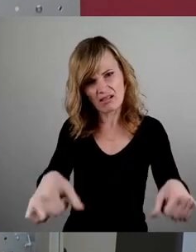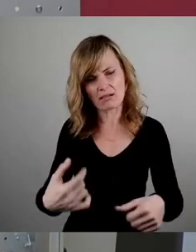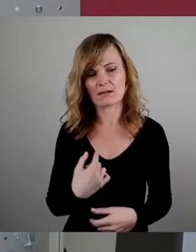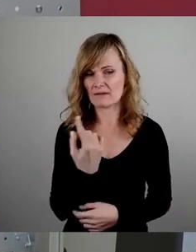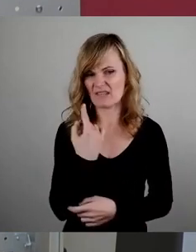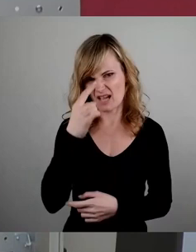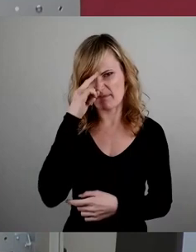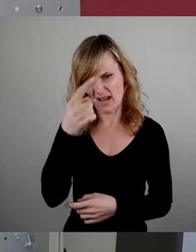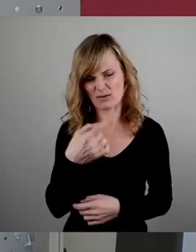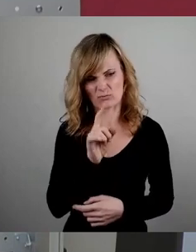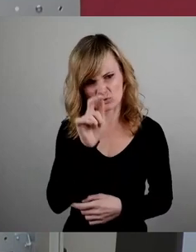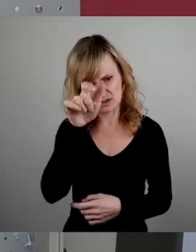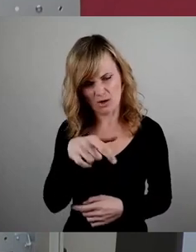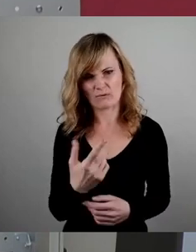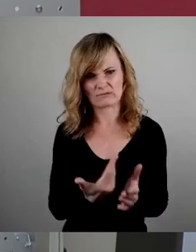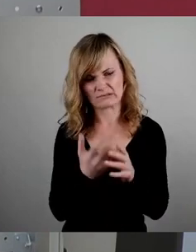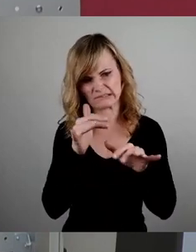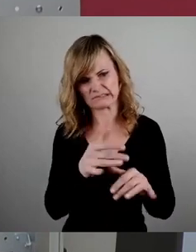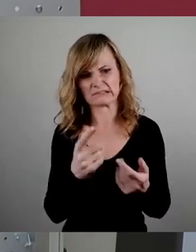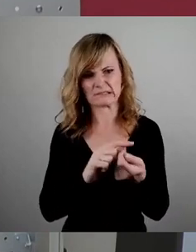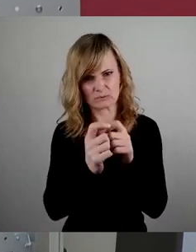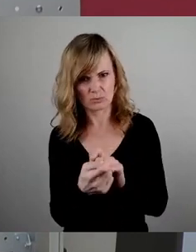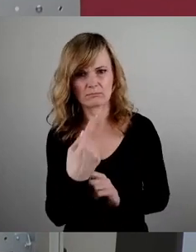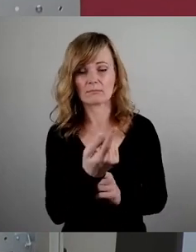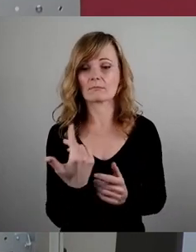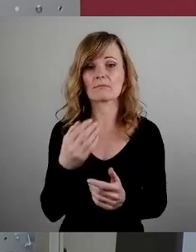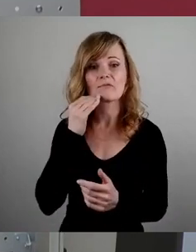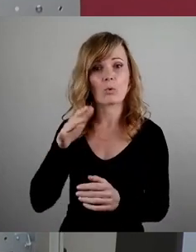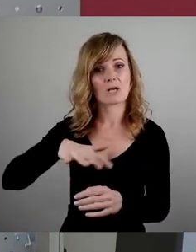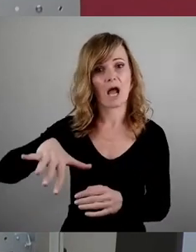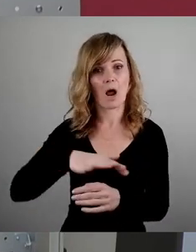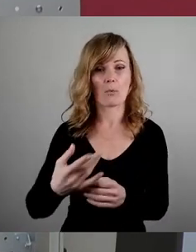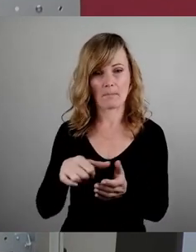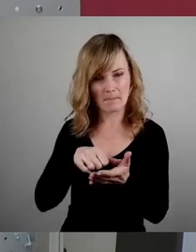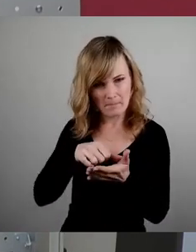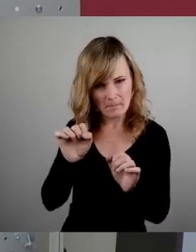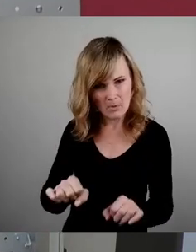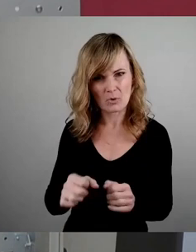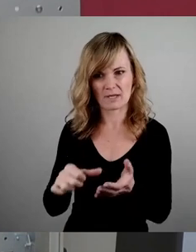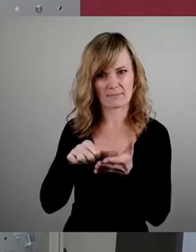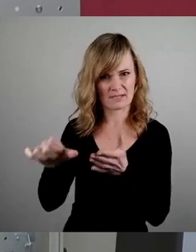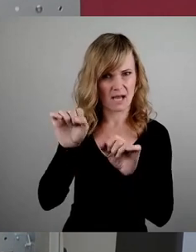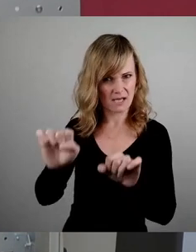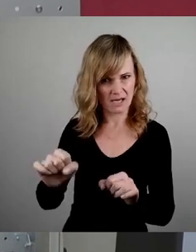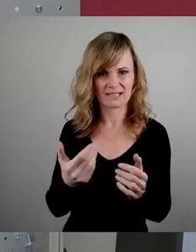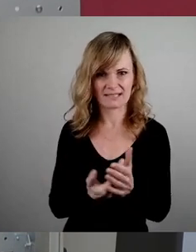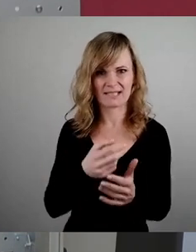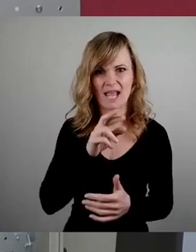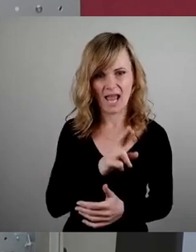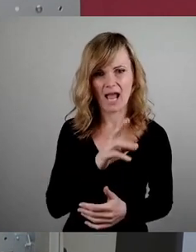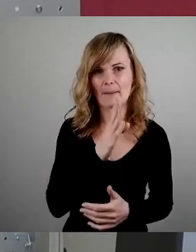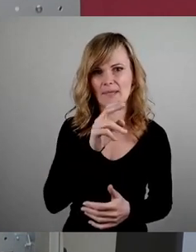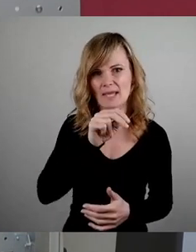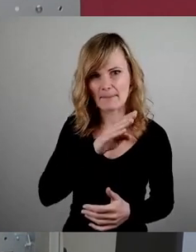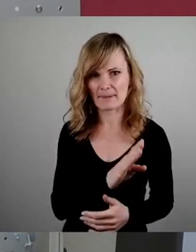dass wir damit auch wirklich, wie es ja gesagt wurde, bezahlbaren Wohnraum schaffen. Wenn wir hier jetzt genau diese Airbnb-Wohnung oder diese Ferienwohnung